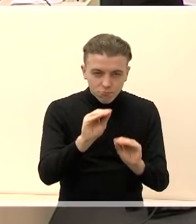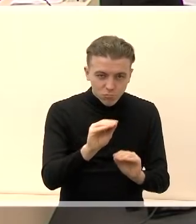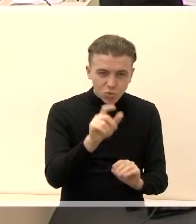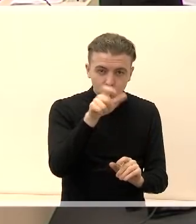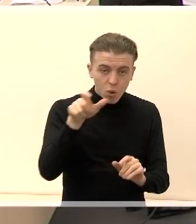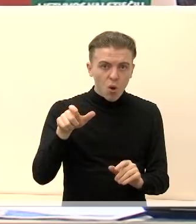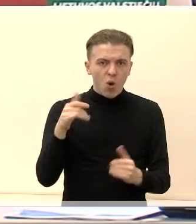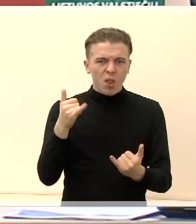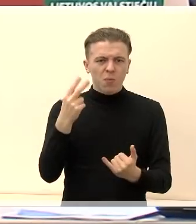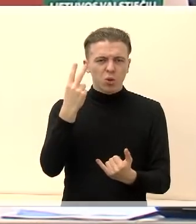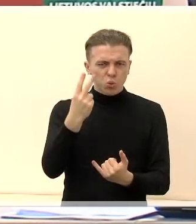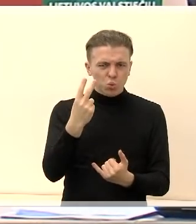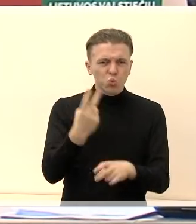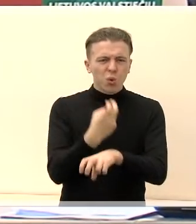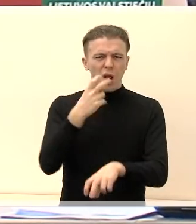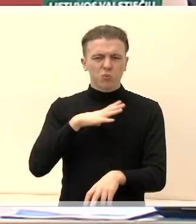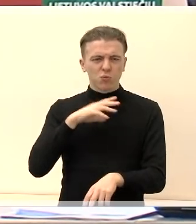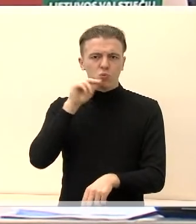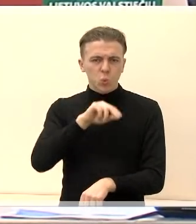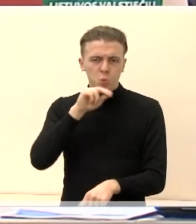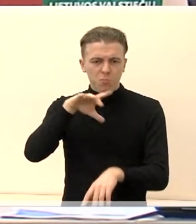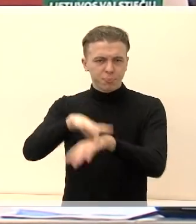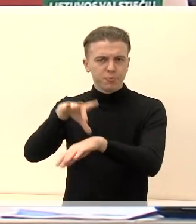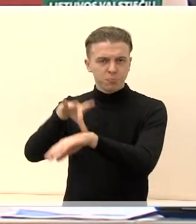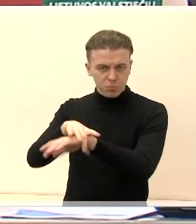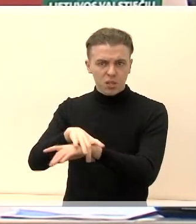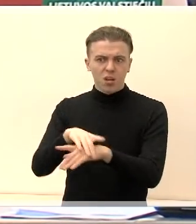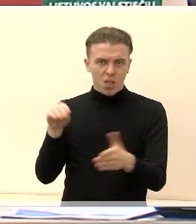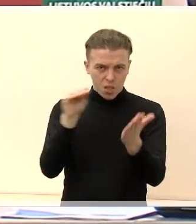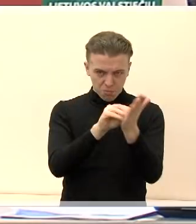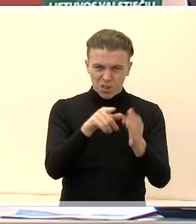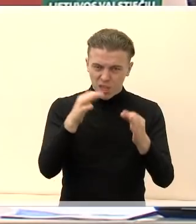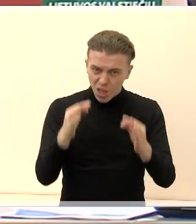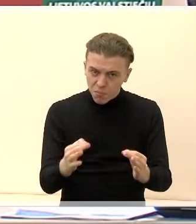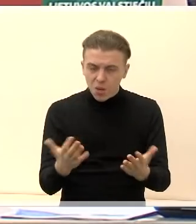yra etišką ir kur į sąrašo dingo numeris aštuoni.